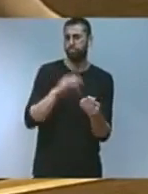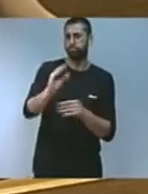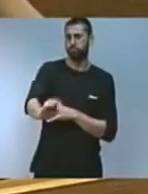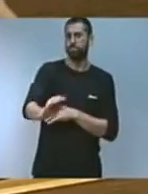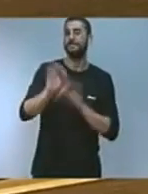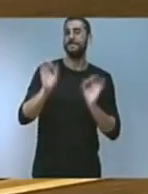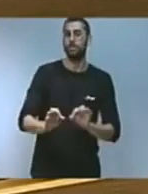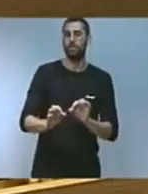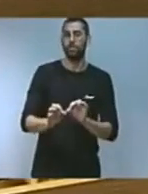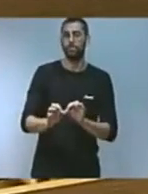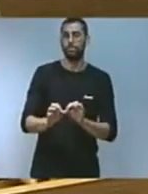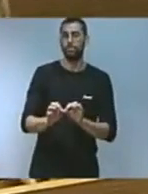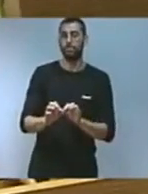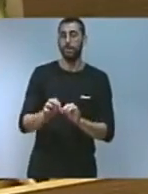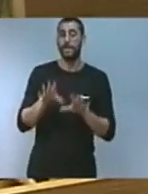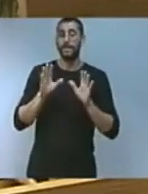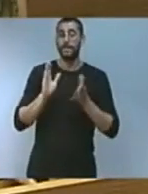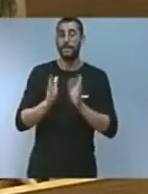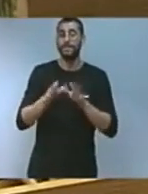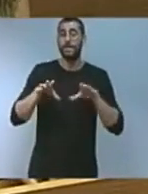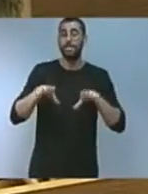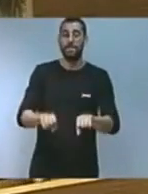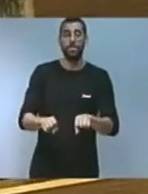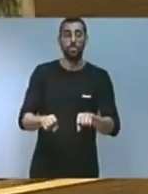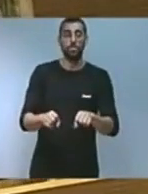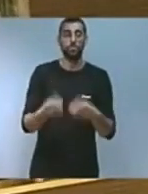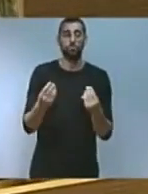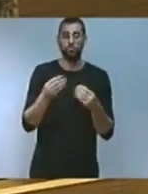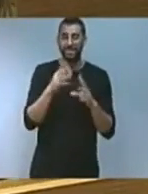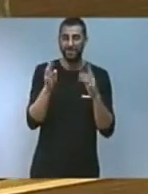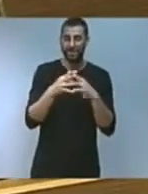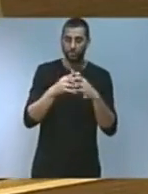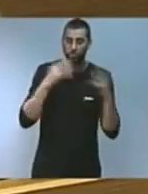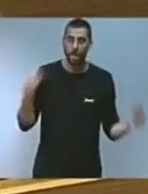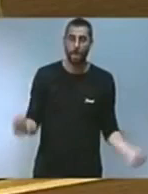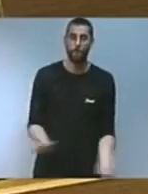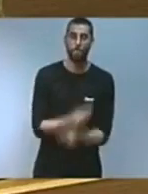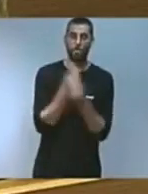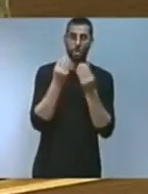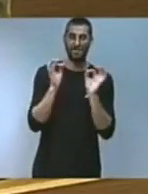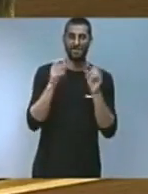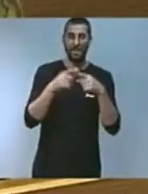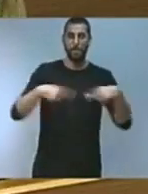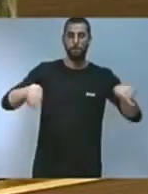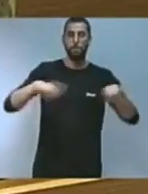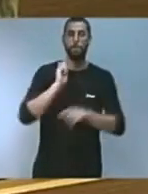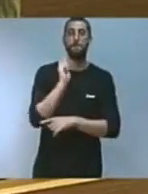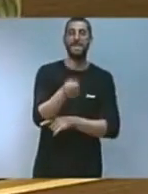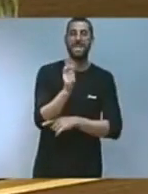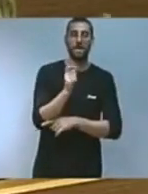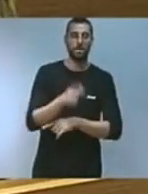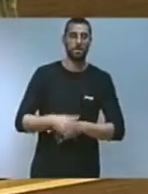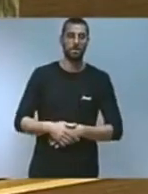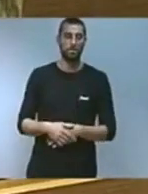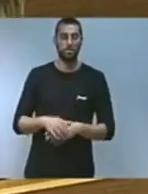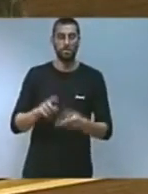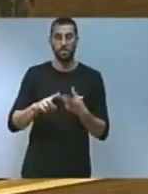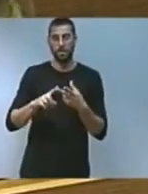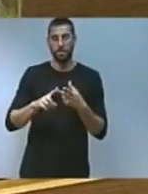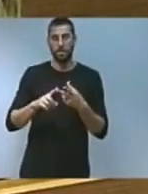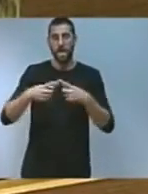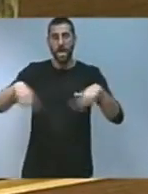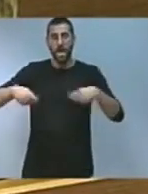de les diferents intervencions s'inclouran millores en les infraestructures dels ports pesquers les llotges els llocs de